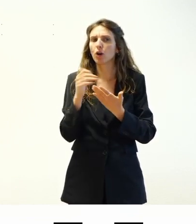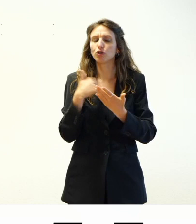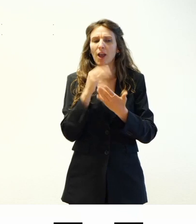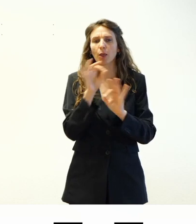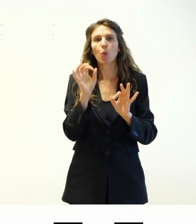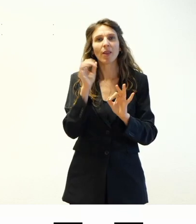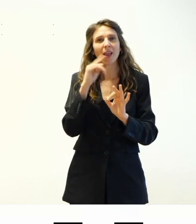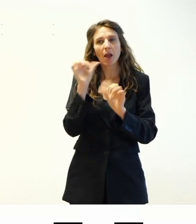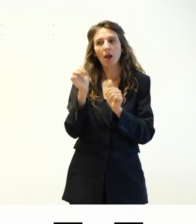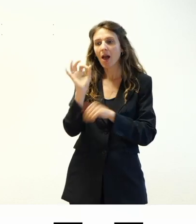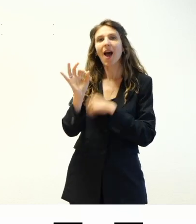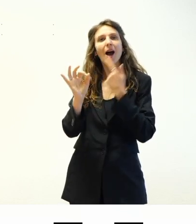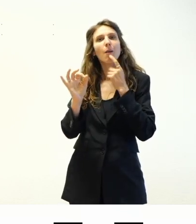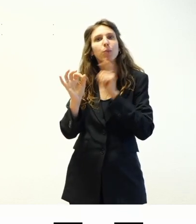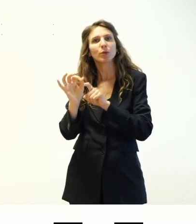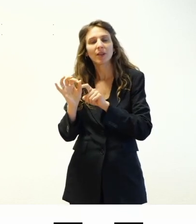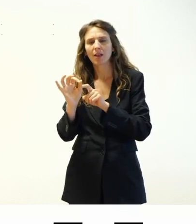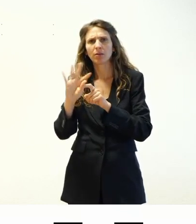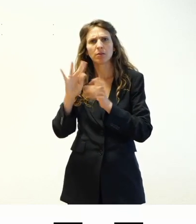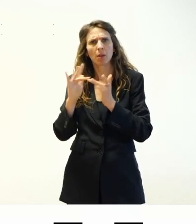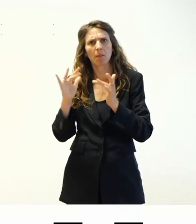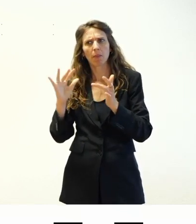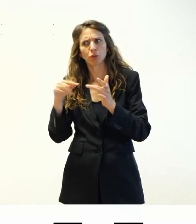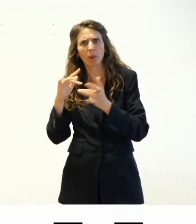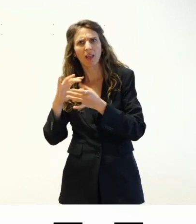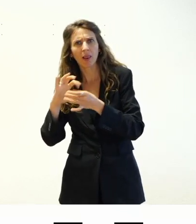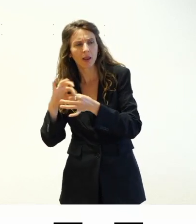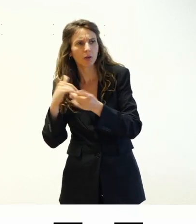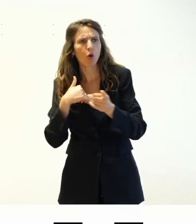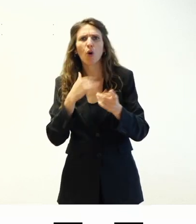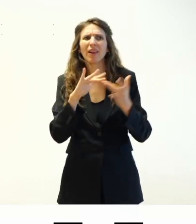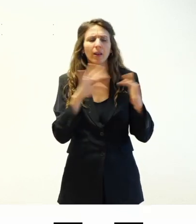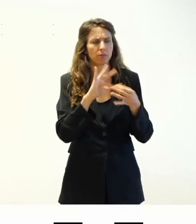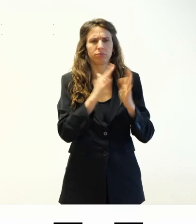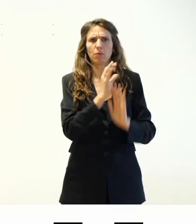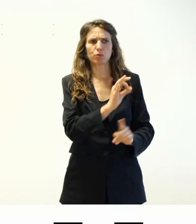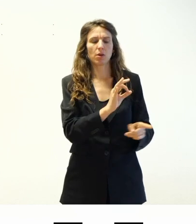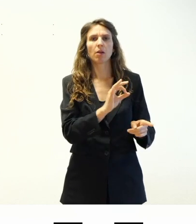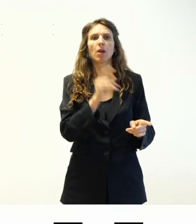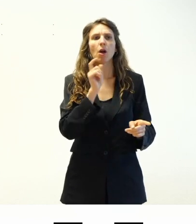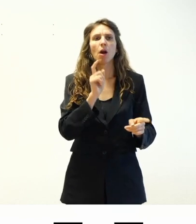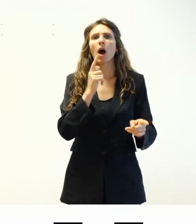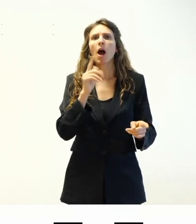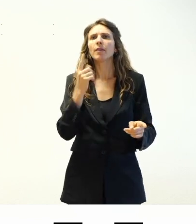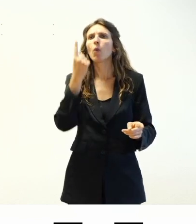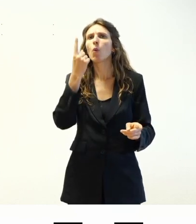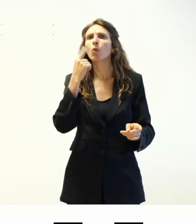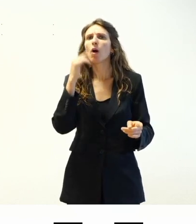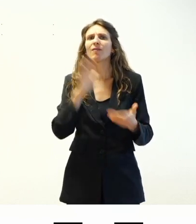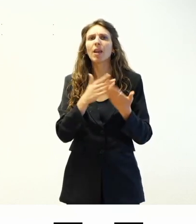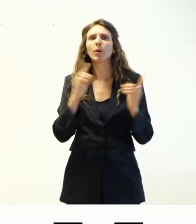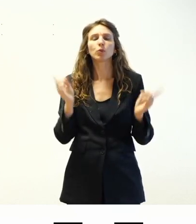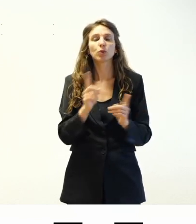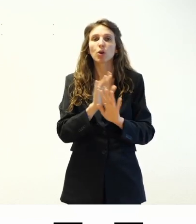dei link che sembrano dei pulsanti e quindi che cosa faccio vado a utilizzare un div per tutto e chi se ne frega no